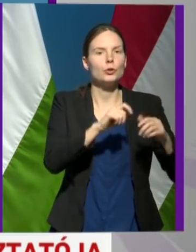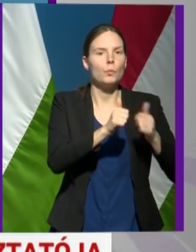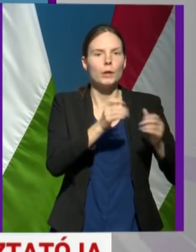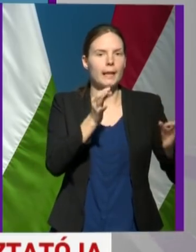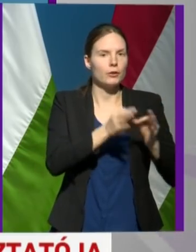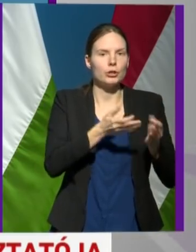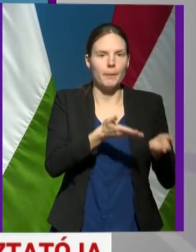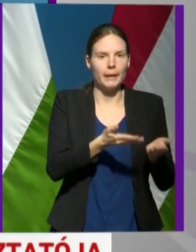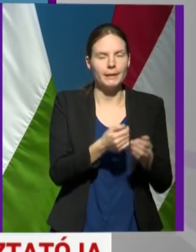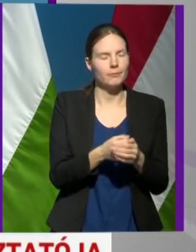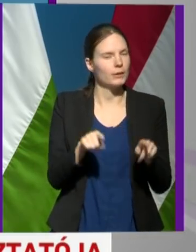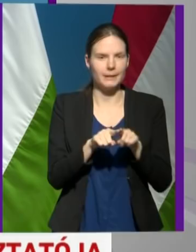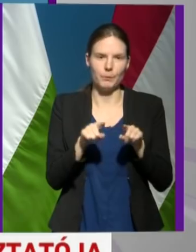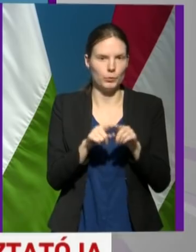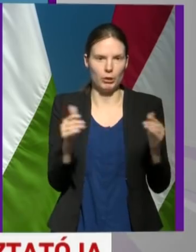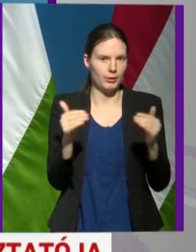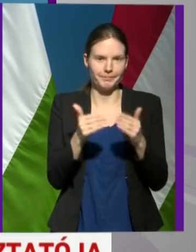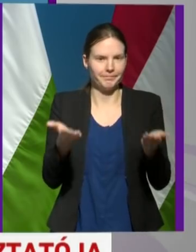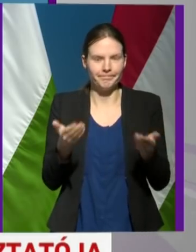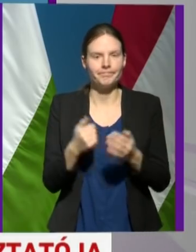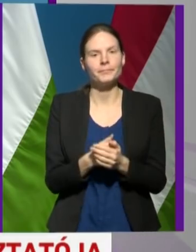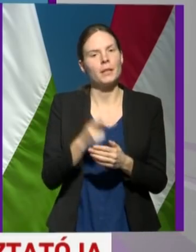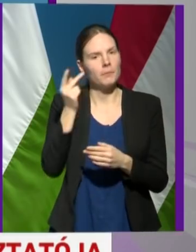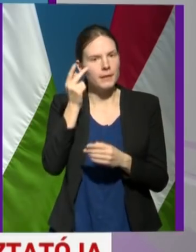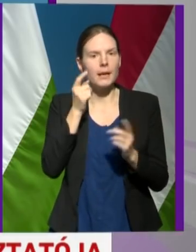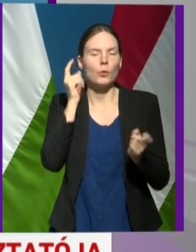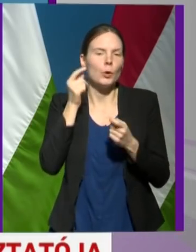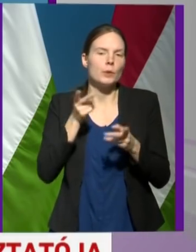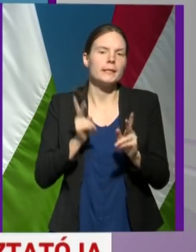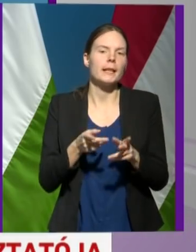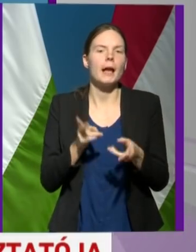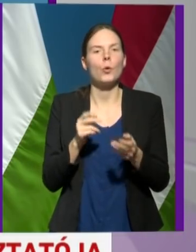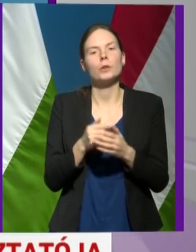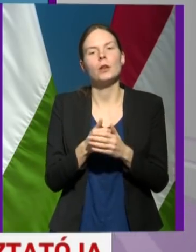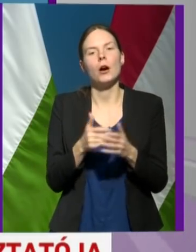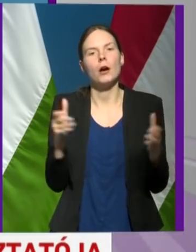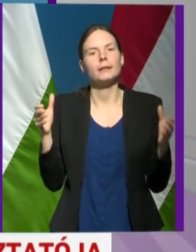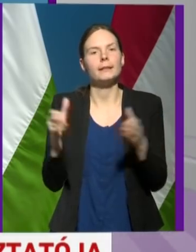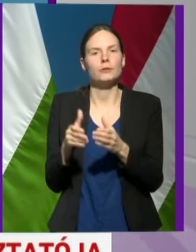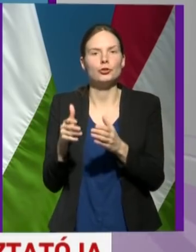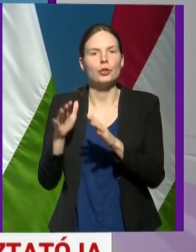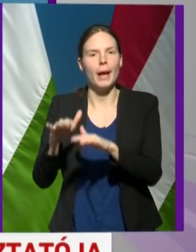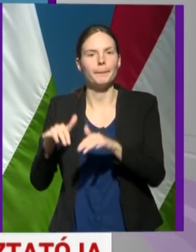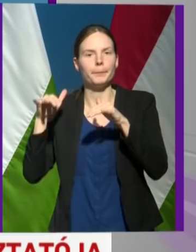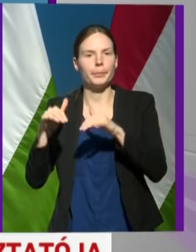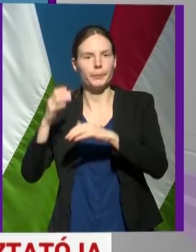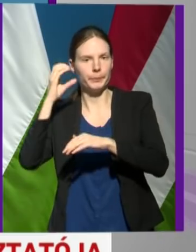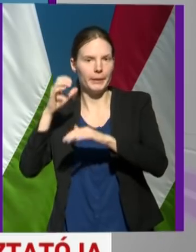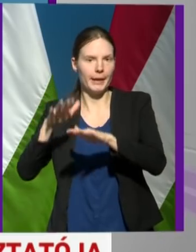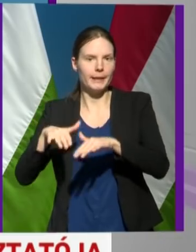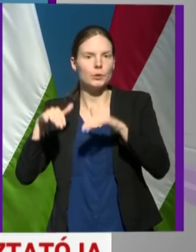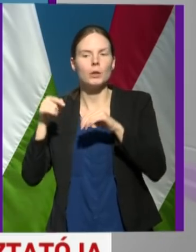vonnék egy kalap alá. Természetesen gondolkodnunk kell azon is, hogy az kisebb nézőszámú rendezvények